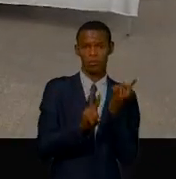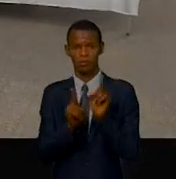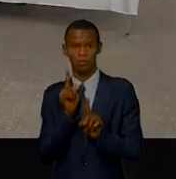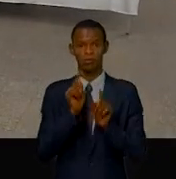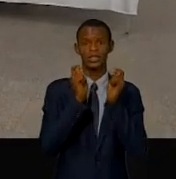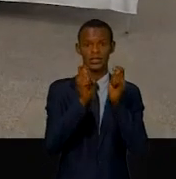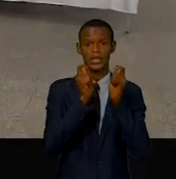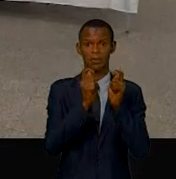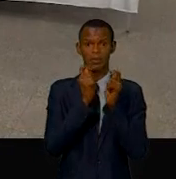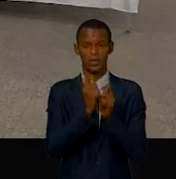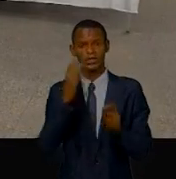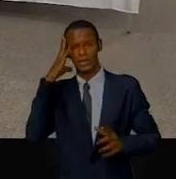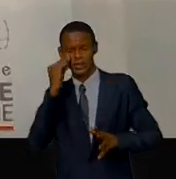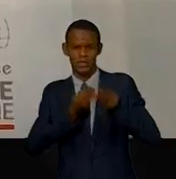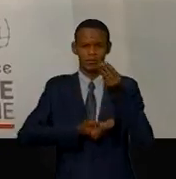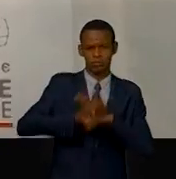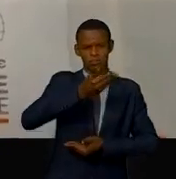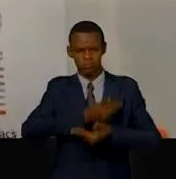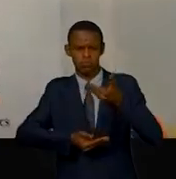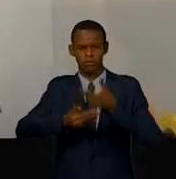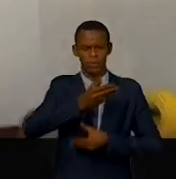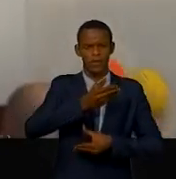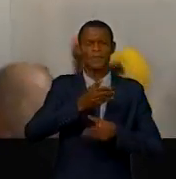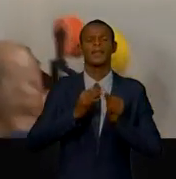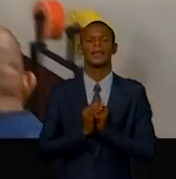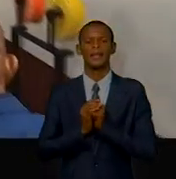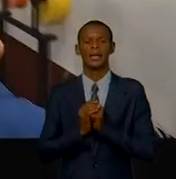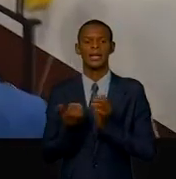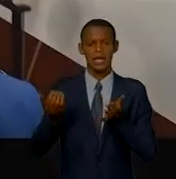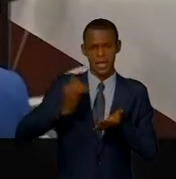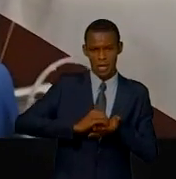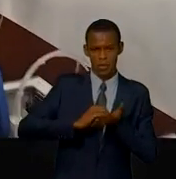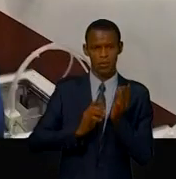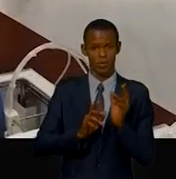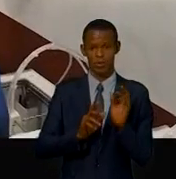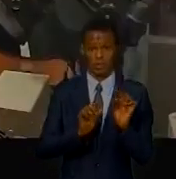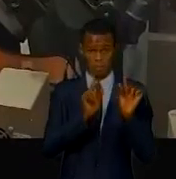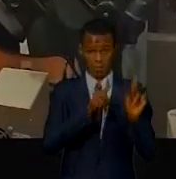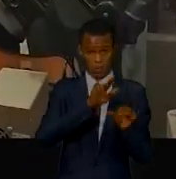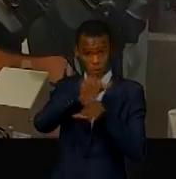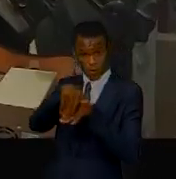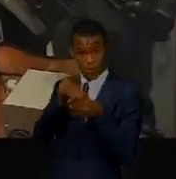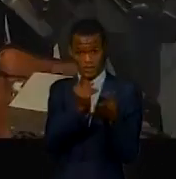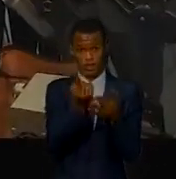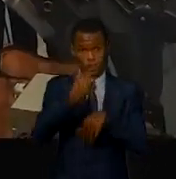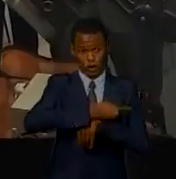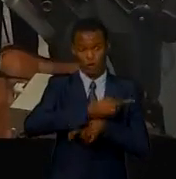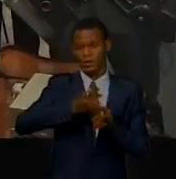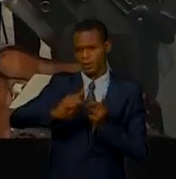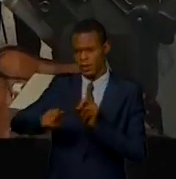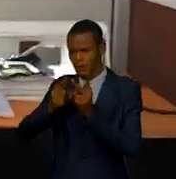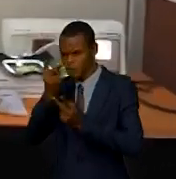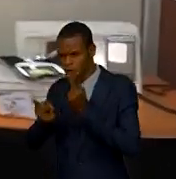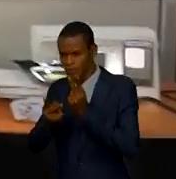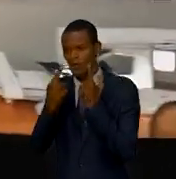FOAD et l'ISUNGI Fab Lab. Une visite guidée a permis aux participants de découvrir les différents départements de formation de l